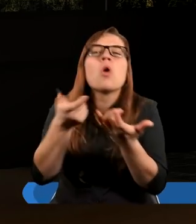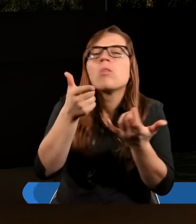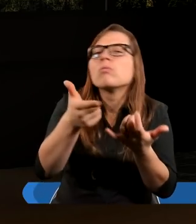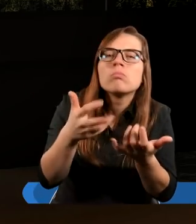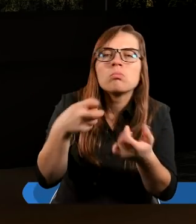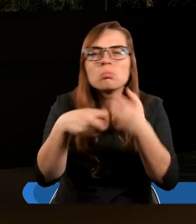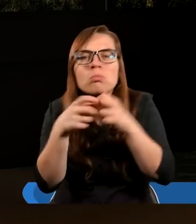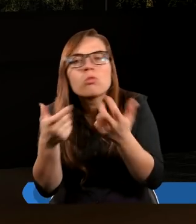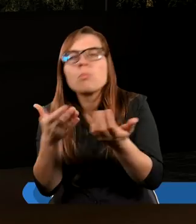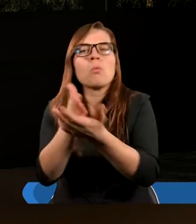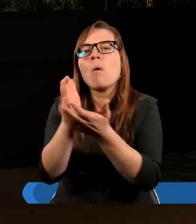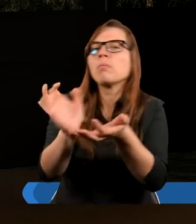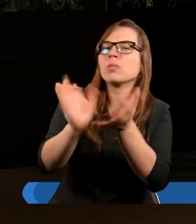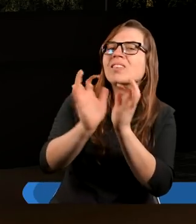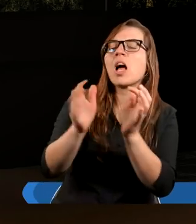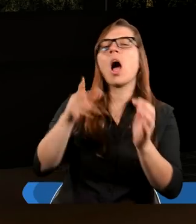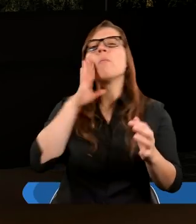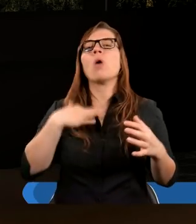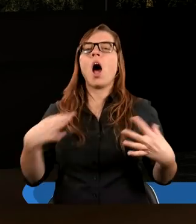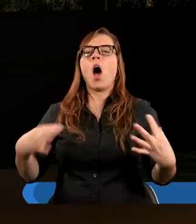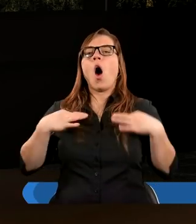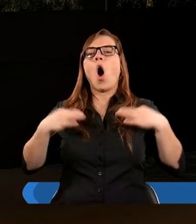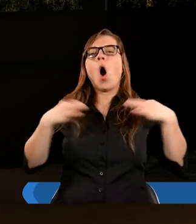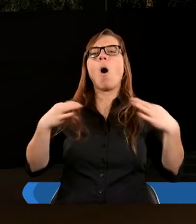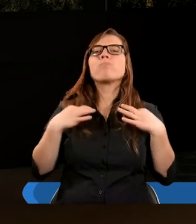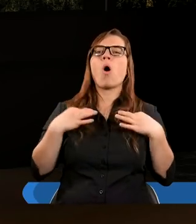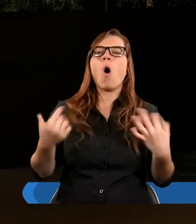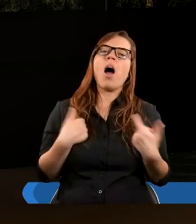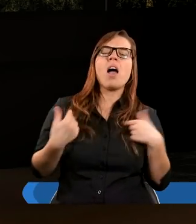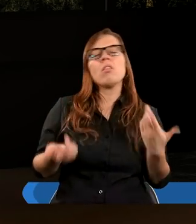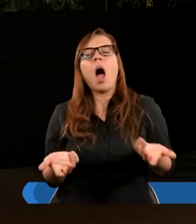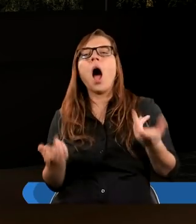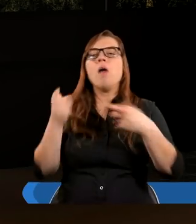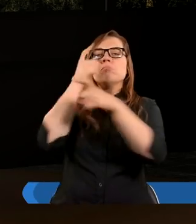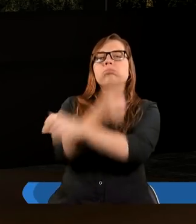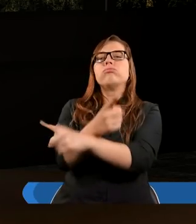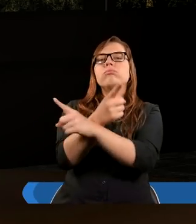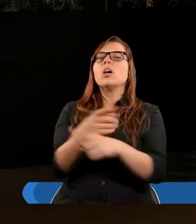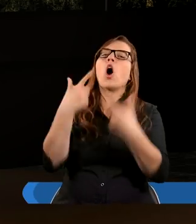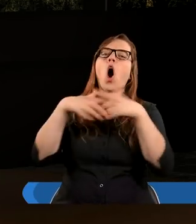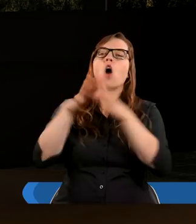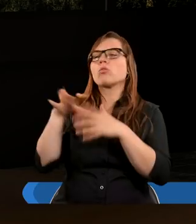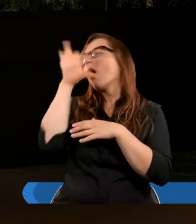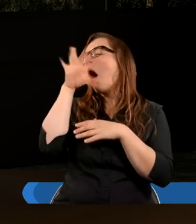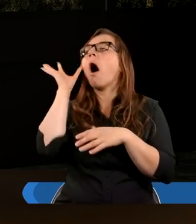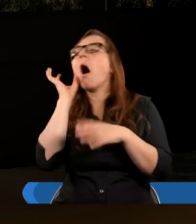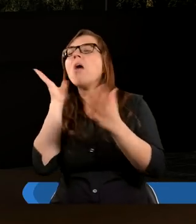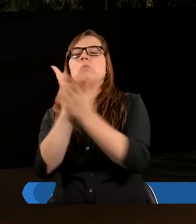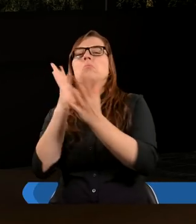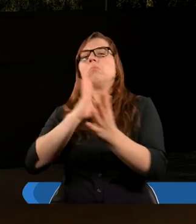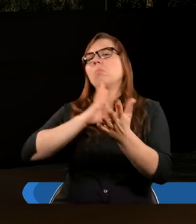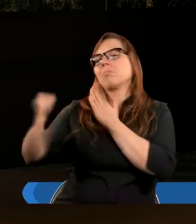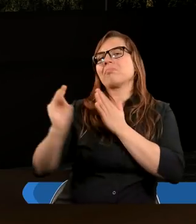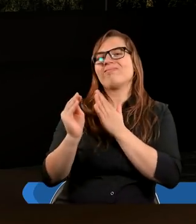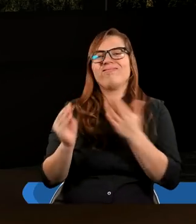słychać. Żeby to nie było takie, że my po prostu jesteśmy o tylko na nabożeństwie i to wychodzimy i koniec. Jednak później